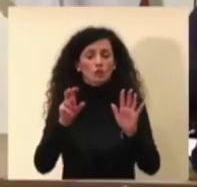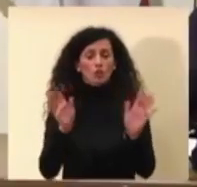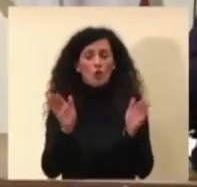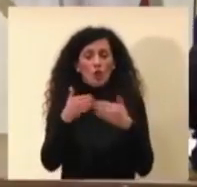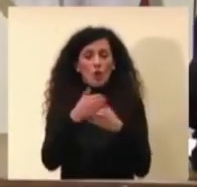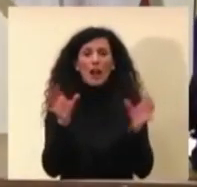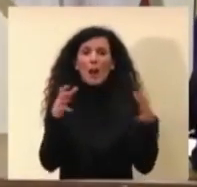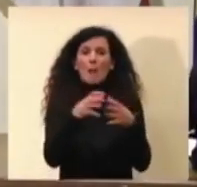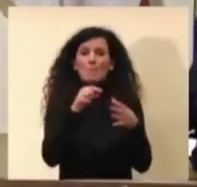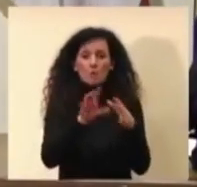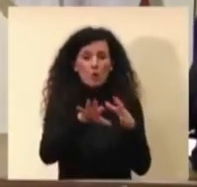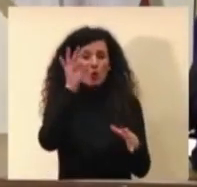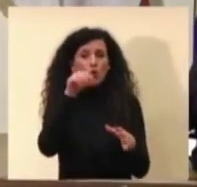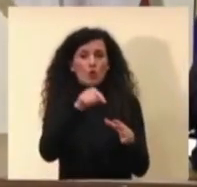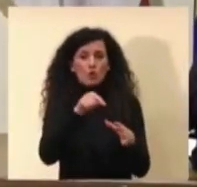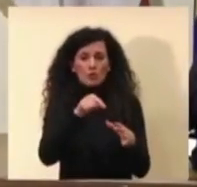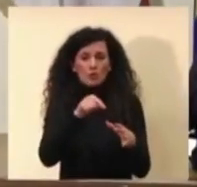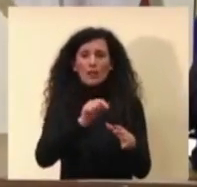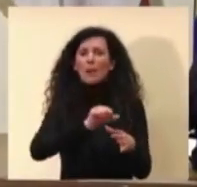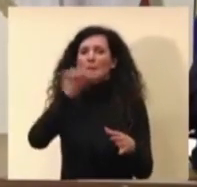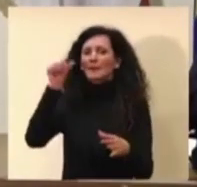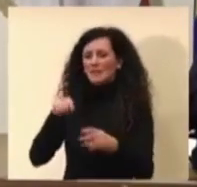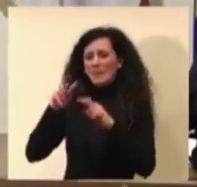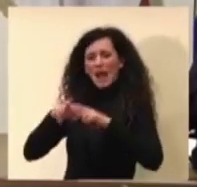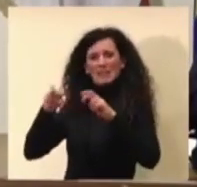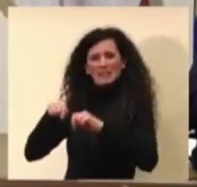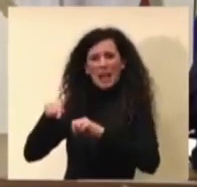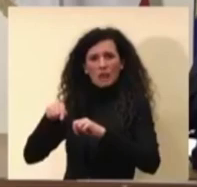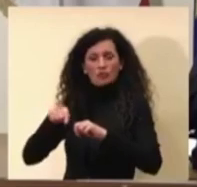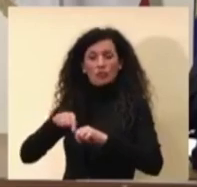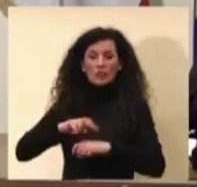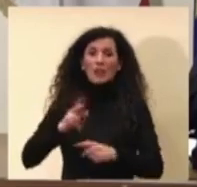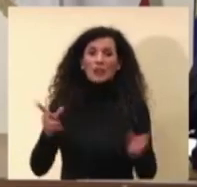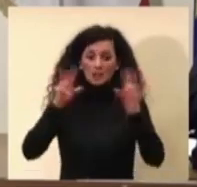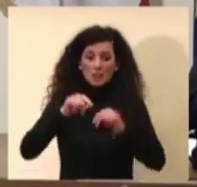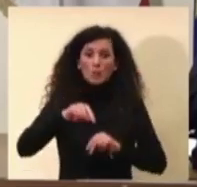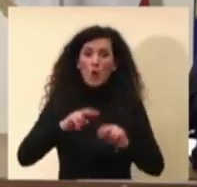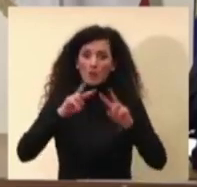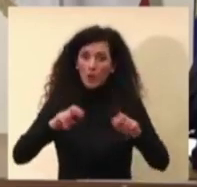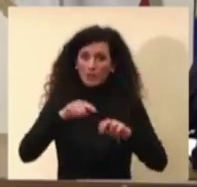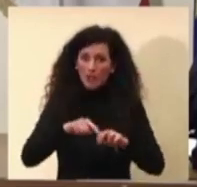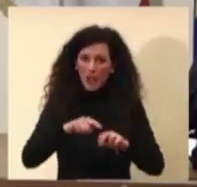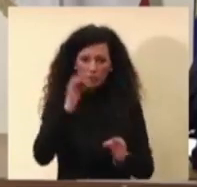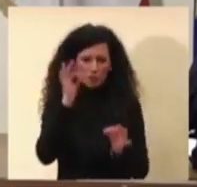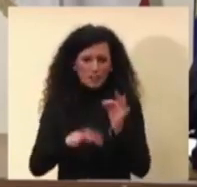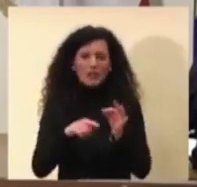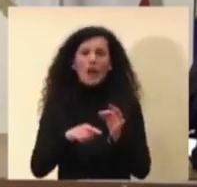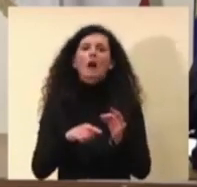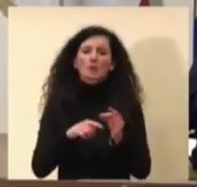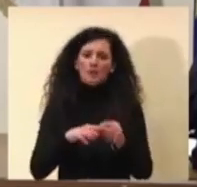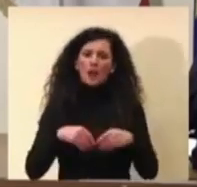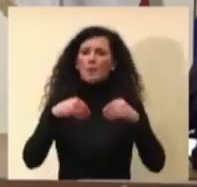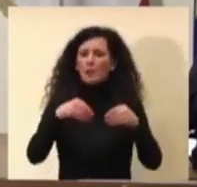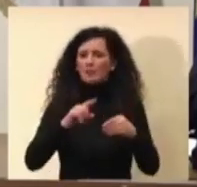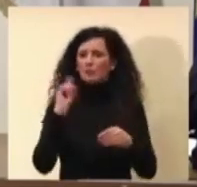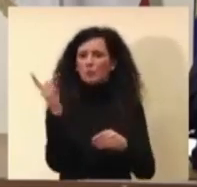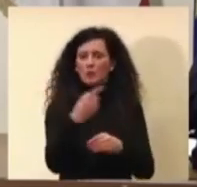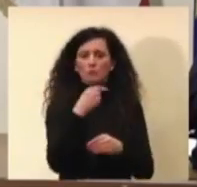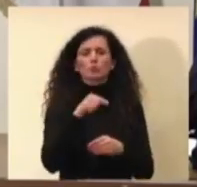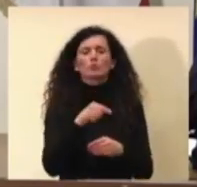prima flash survey in questa verranno sequenziati più di 1000 campioni proprio perché oltre alla